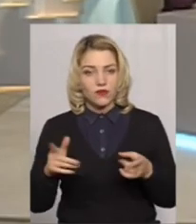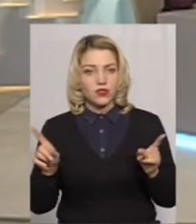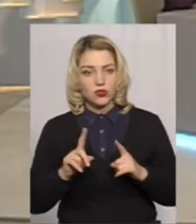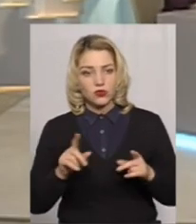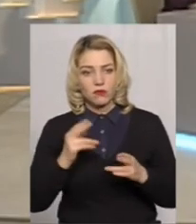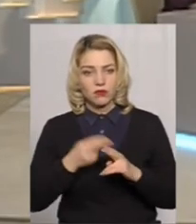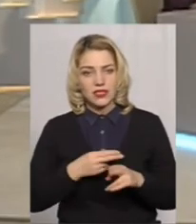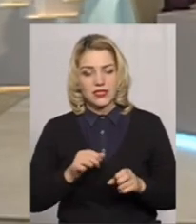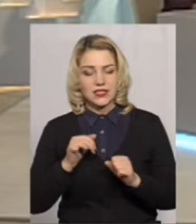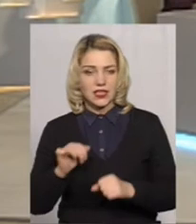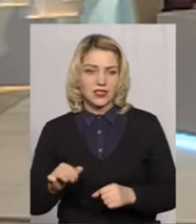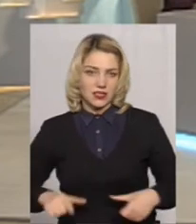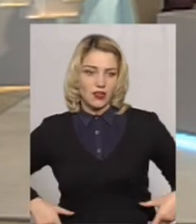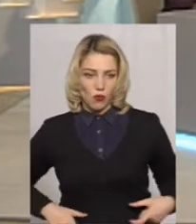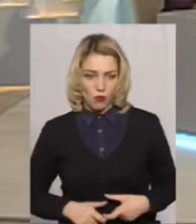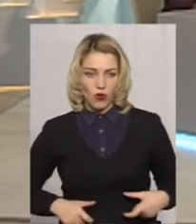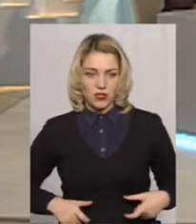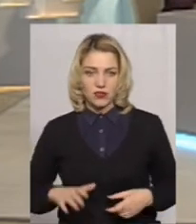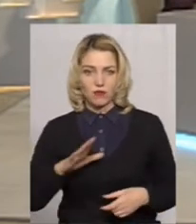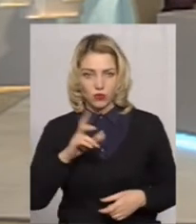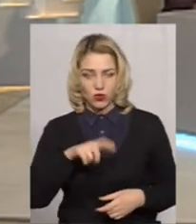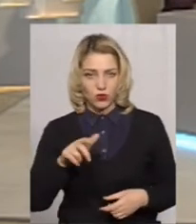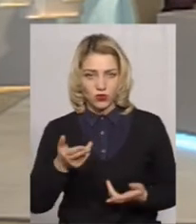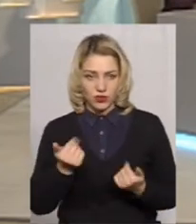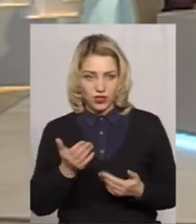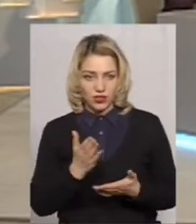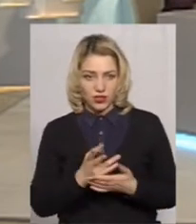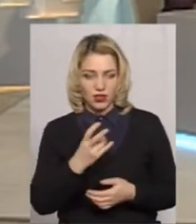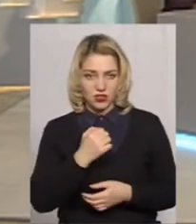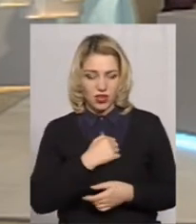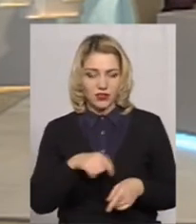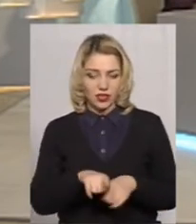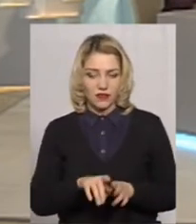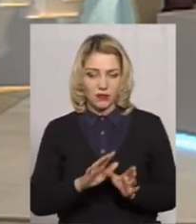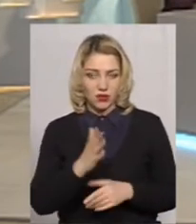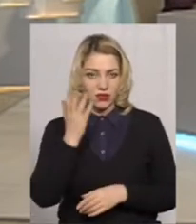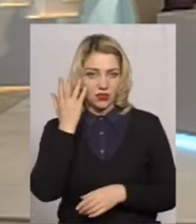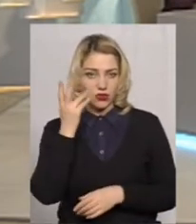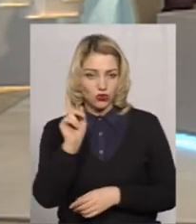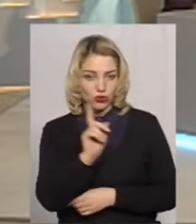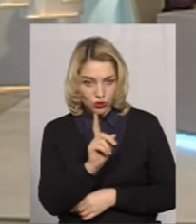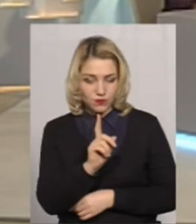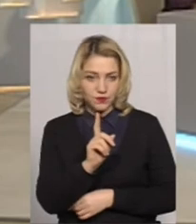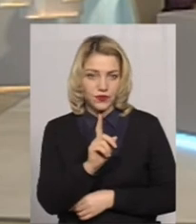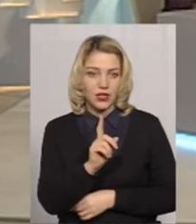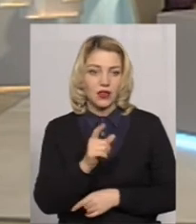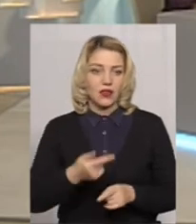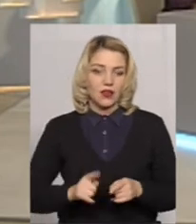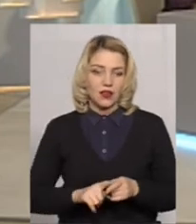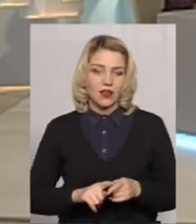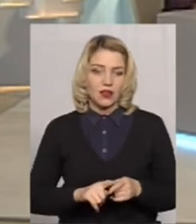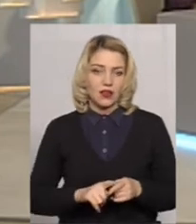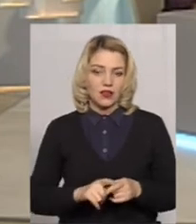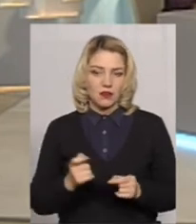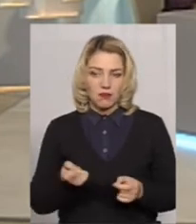захисних поясів були люди? Так, є, на жаль, і такі випадки, що їх дуже мало,